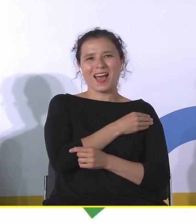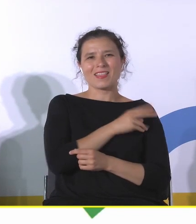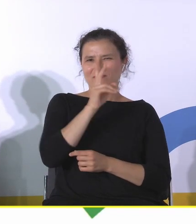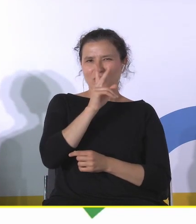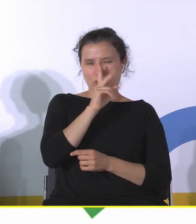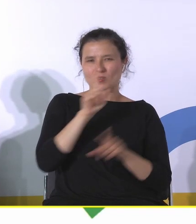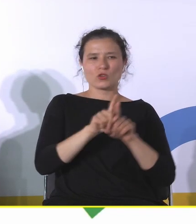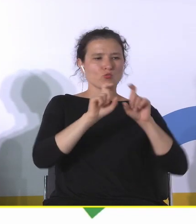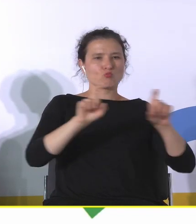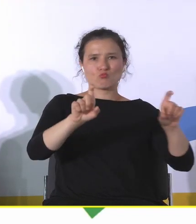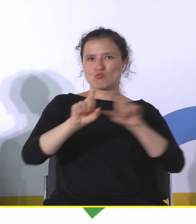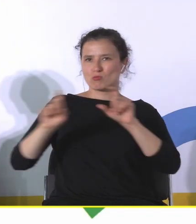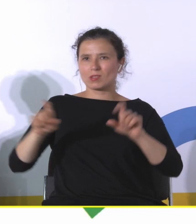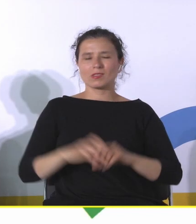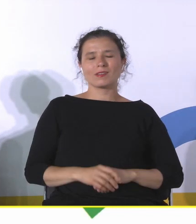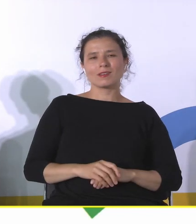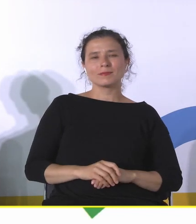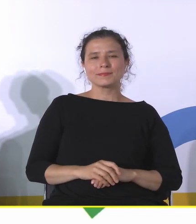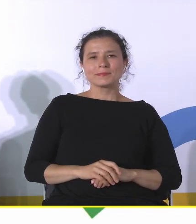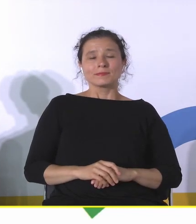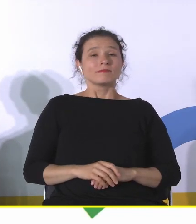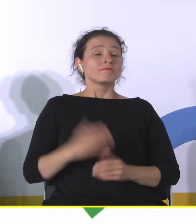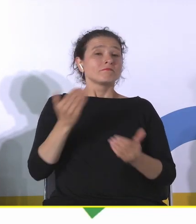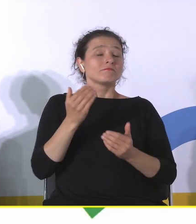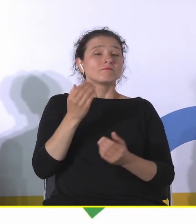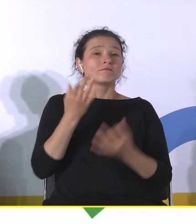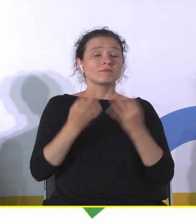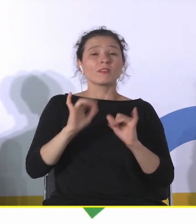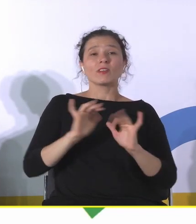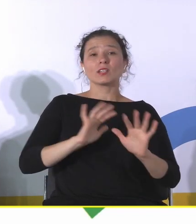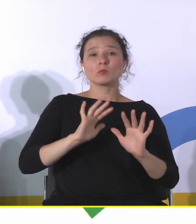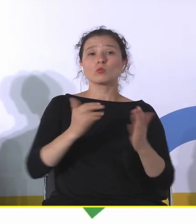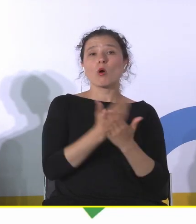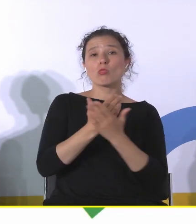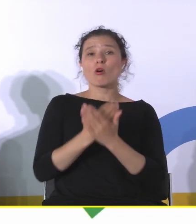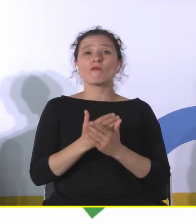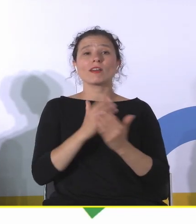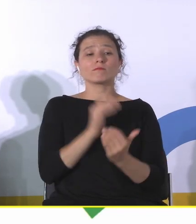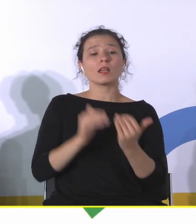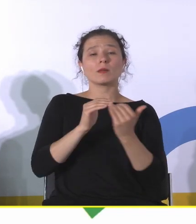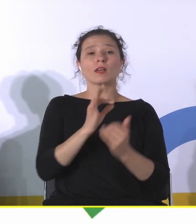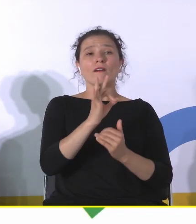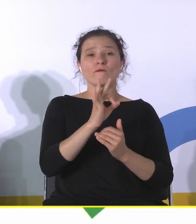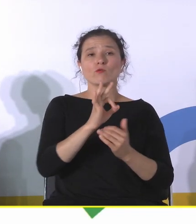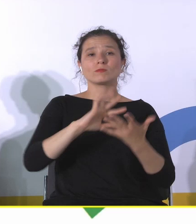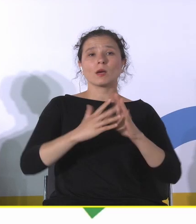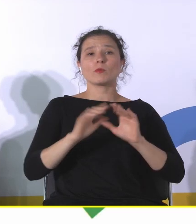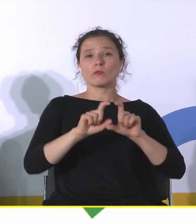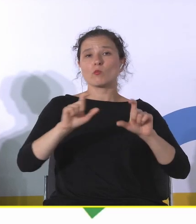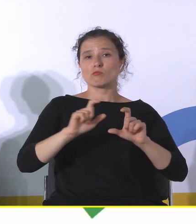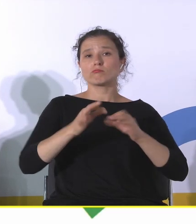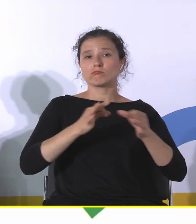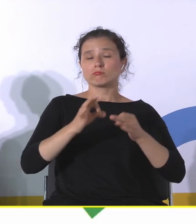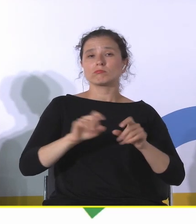odnowa i adaptacja historycznych obiektów zabytkowych, czy też rewitalizacja